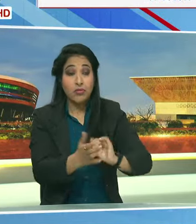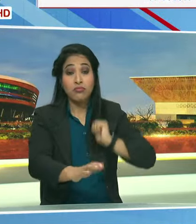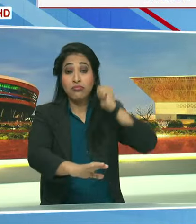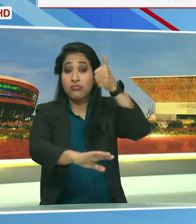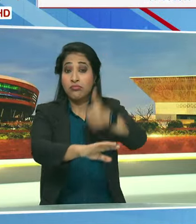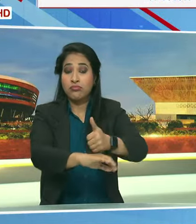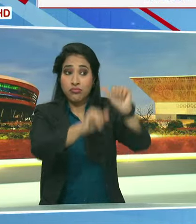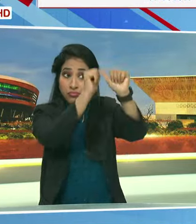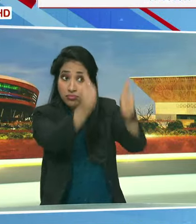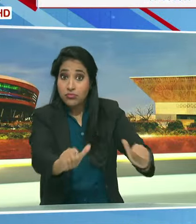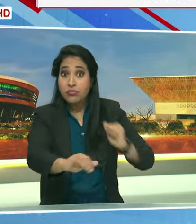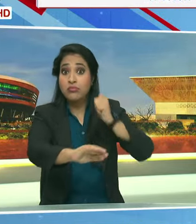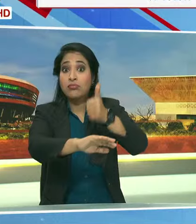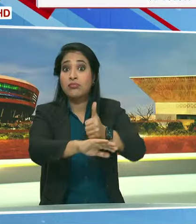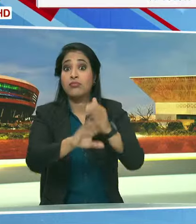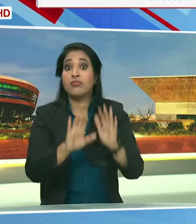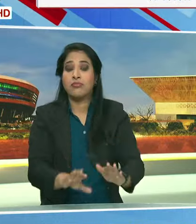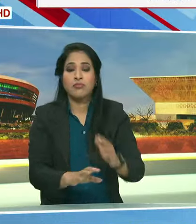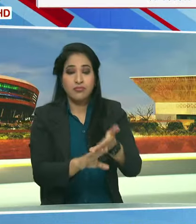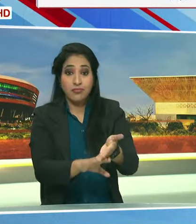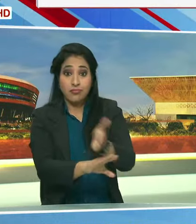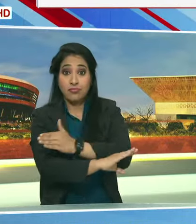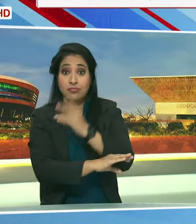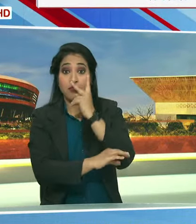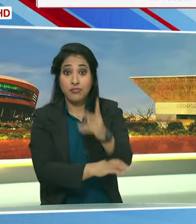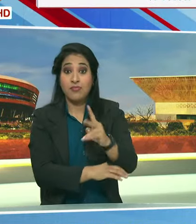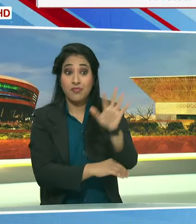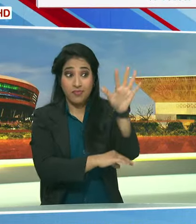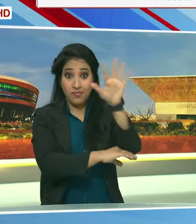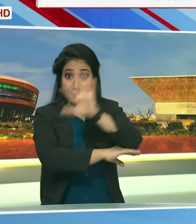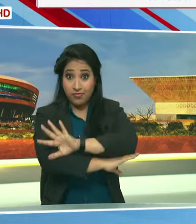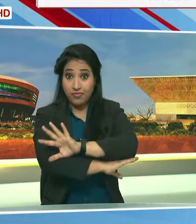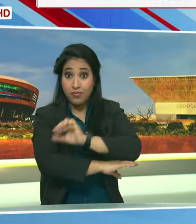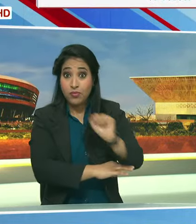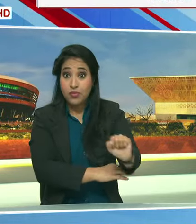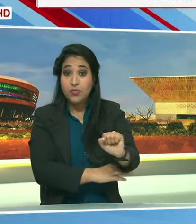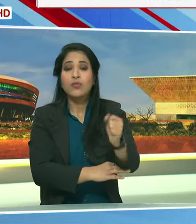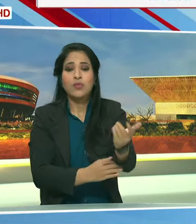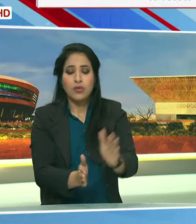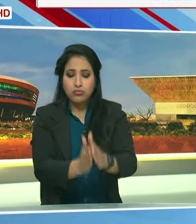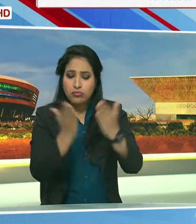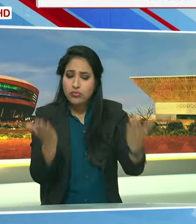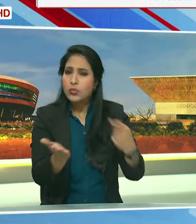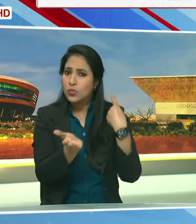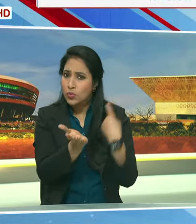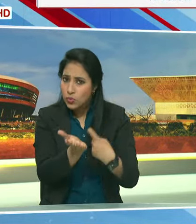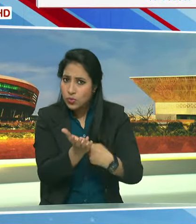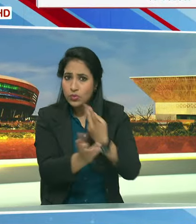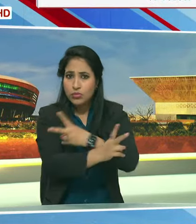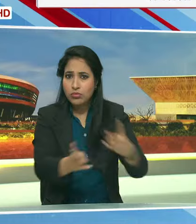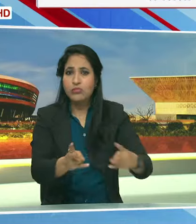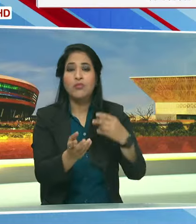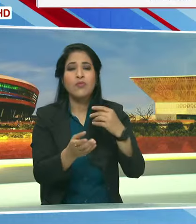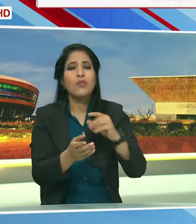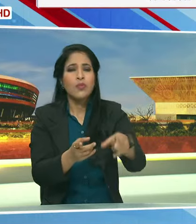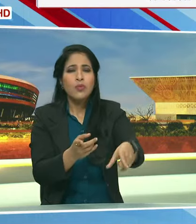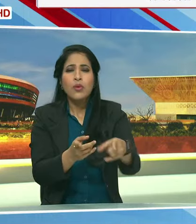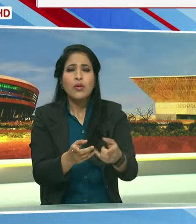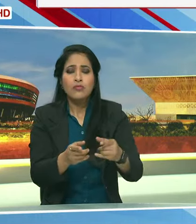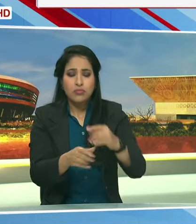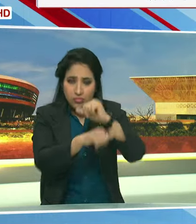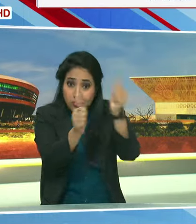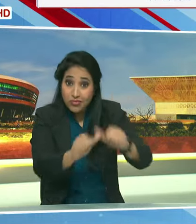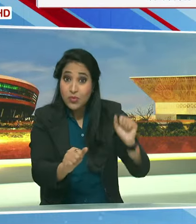प्रतिष्ठा की जाएगी इससे पहले पाँच दिनों तक वैदिक अनुस्ठानों को आयोजित किया गया